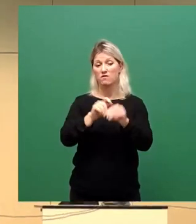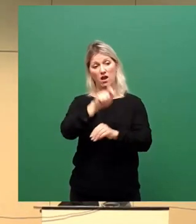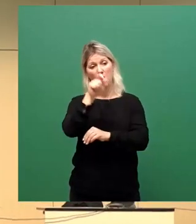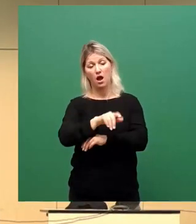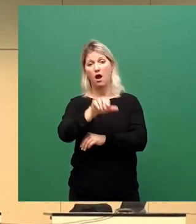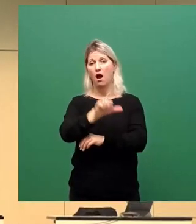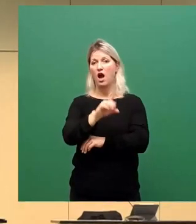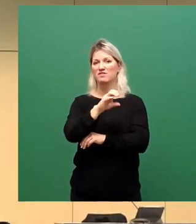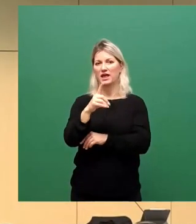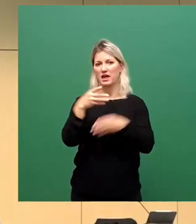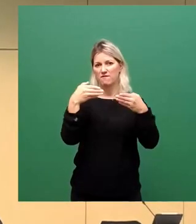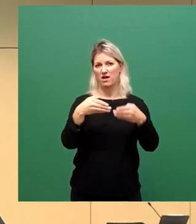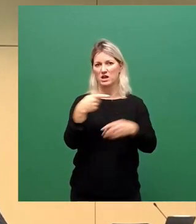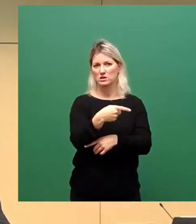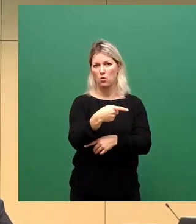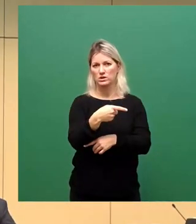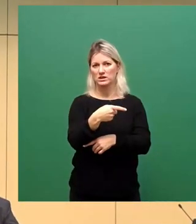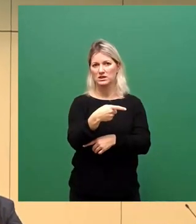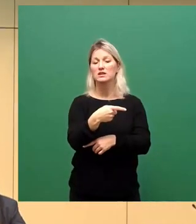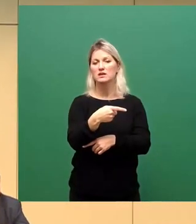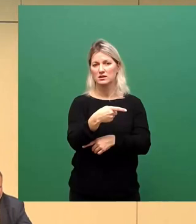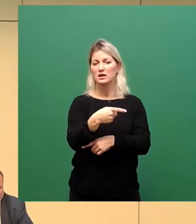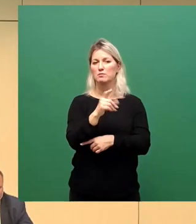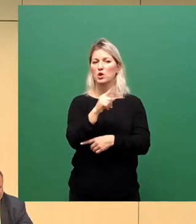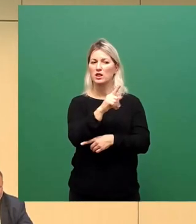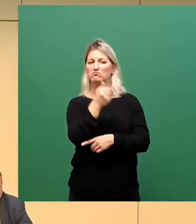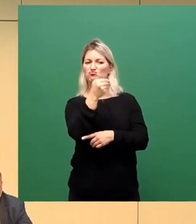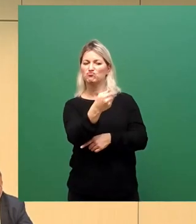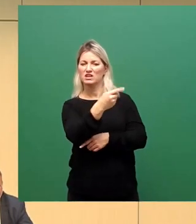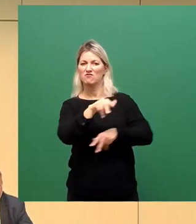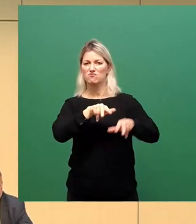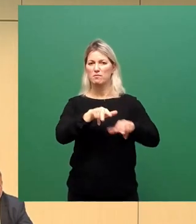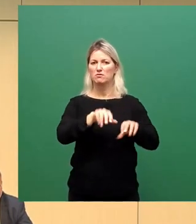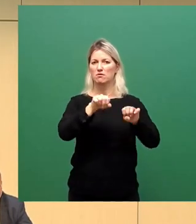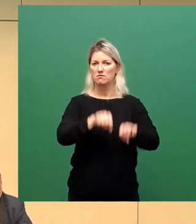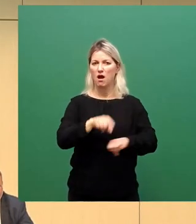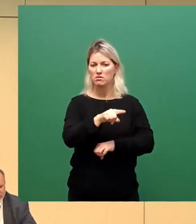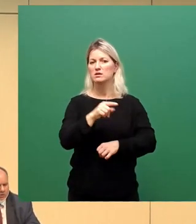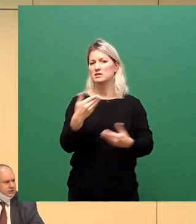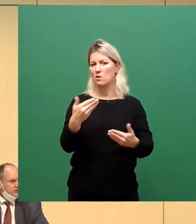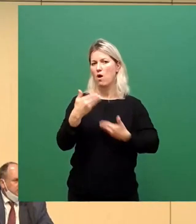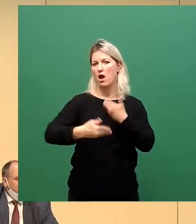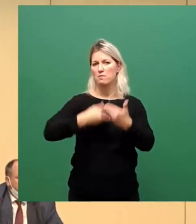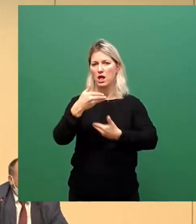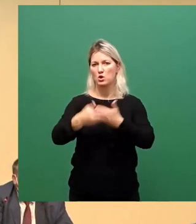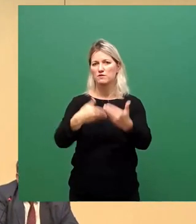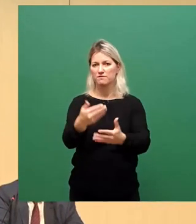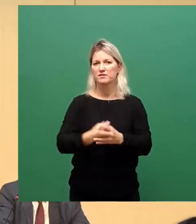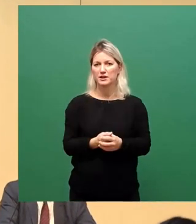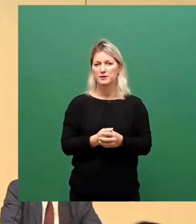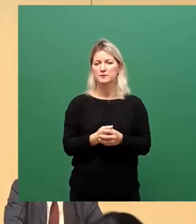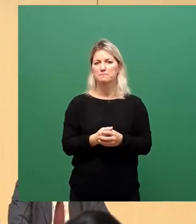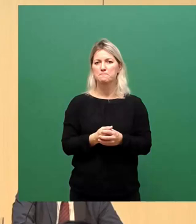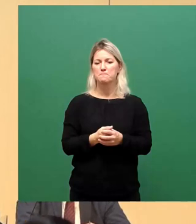-Fraktion, sodass Sie sich ein Stückchen darauf vorbereiten können, wie der Ablauf der Dinge ist. Und wer